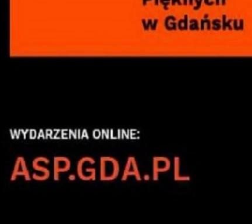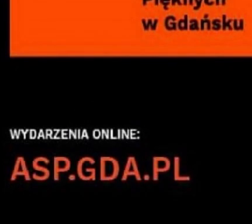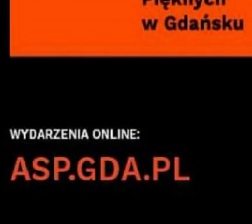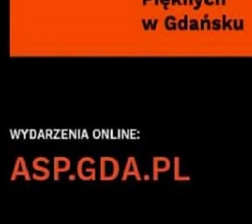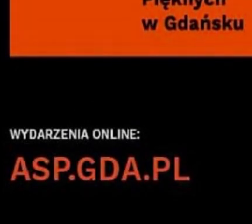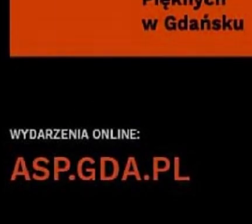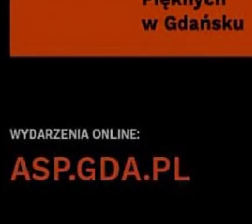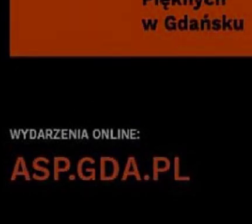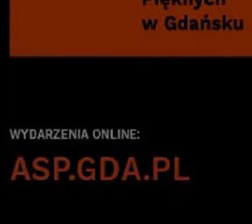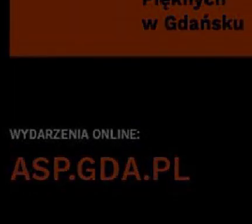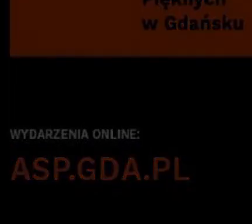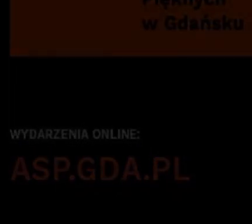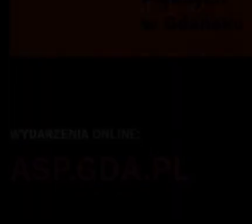KONIEC